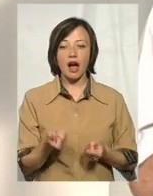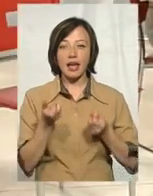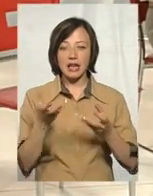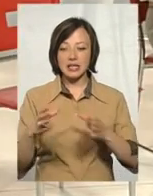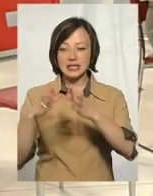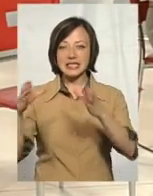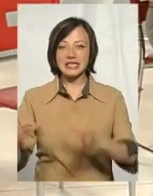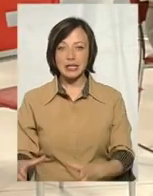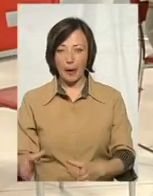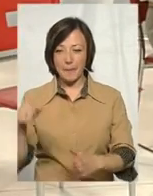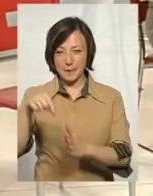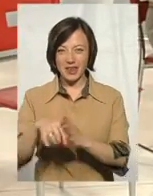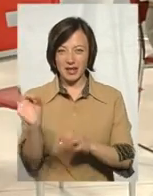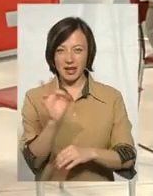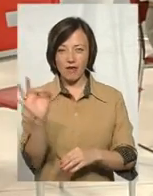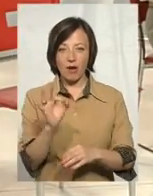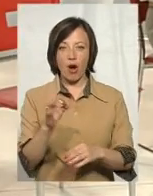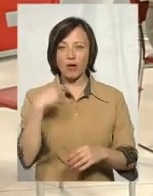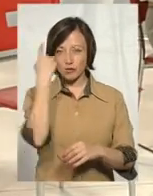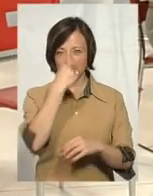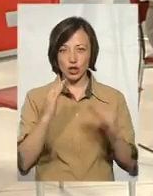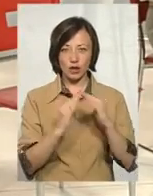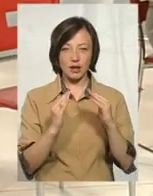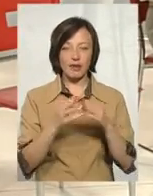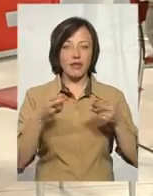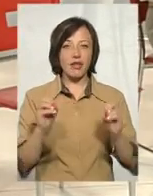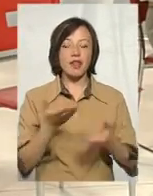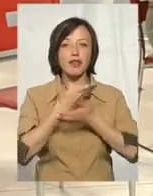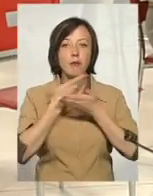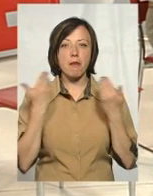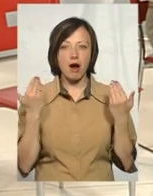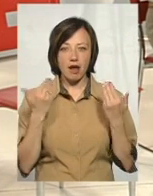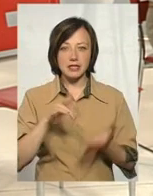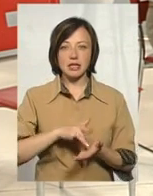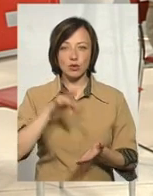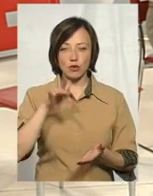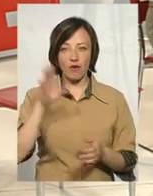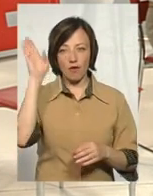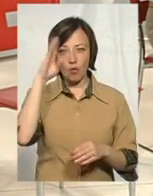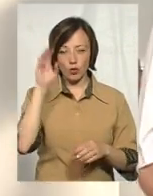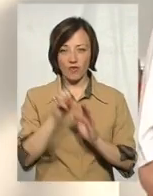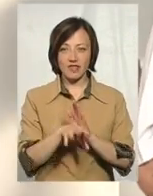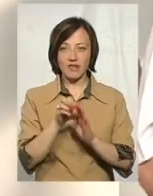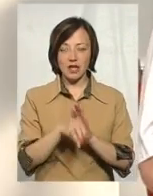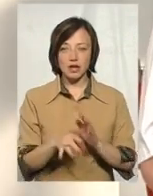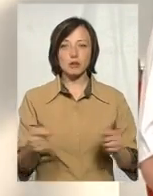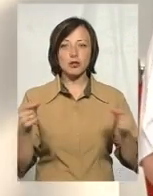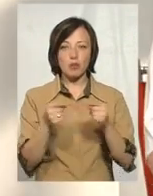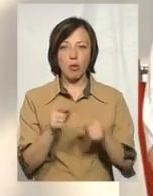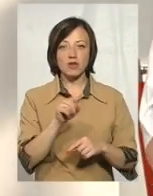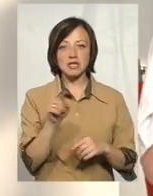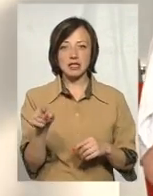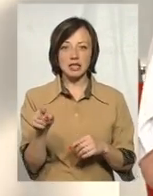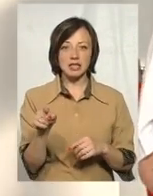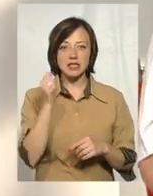обладнана для приватного домогосподарства, там, де немає централізованого водовідведення, безумовно, них,